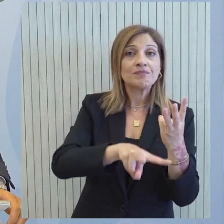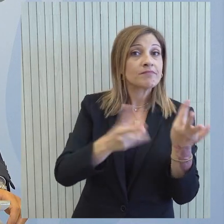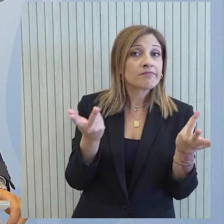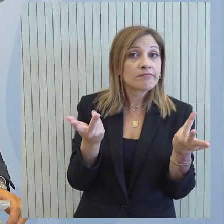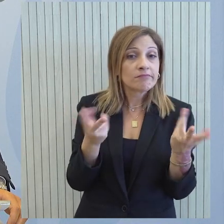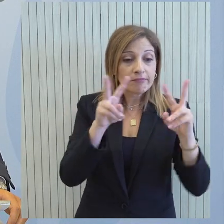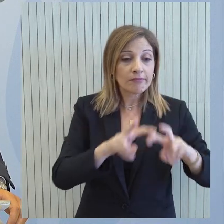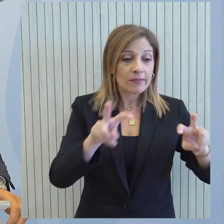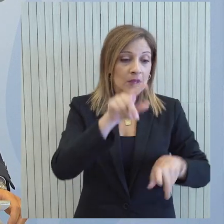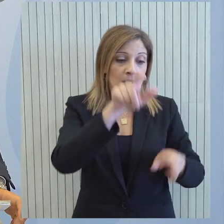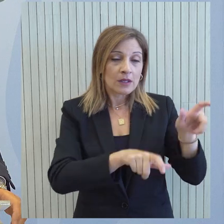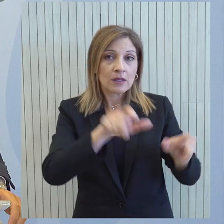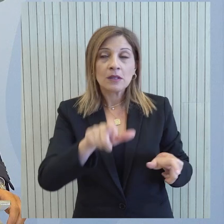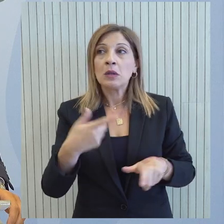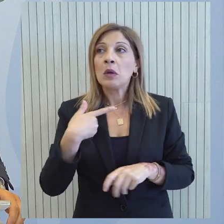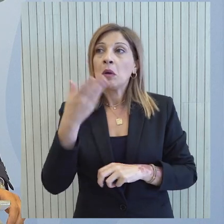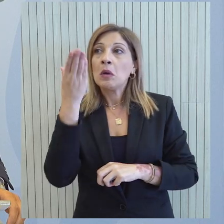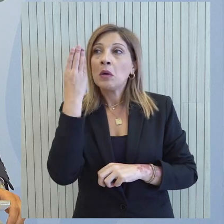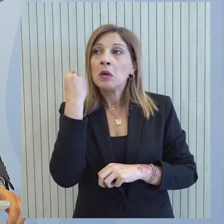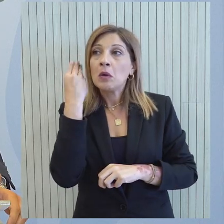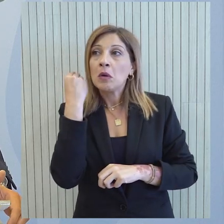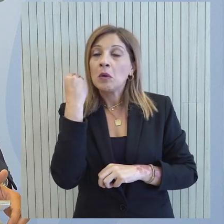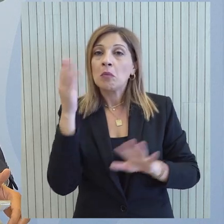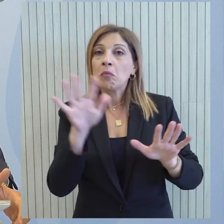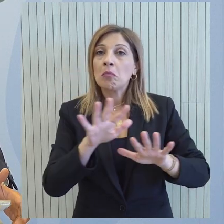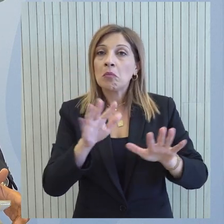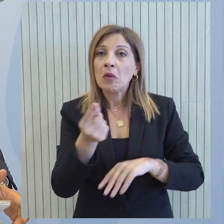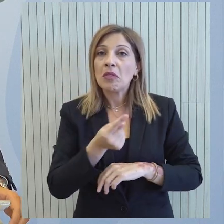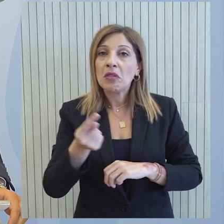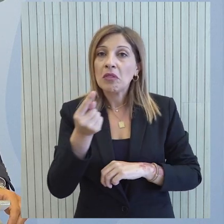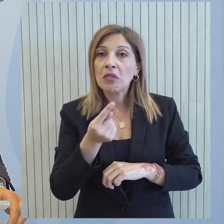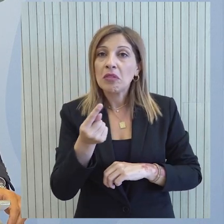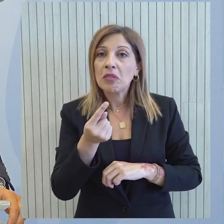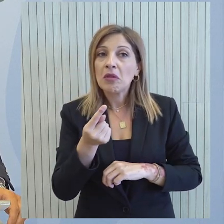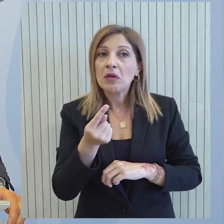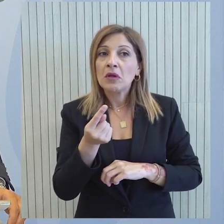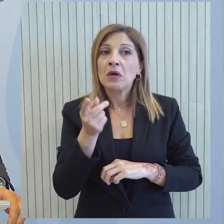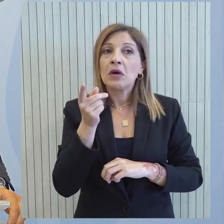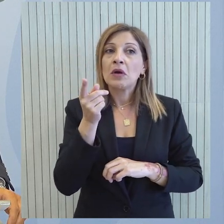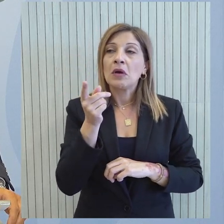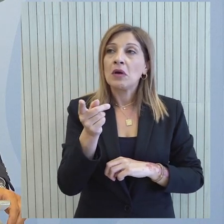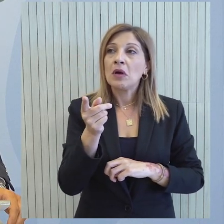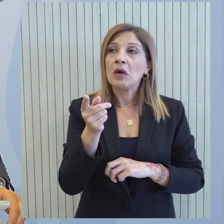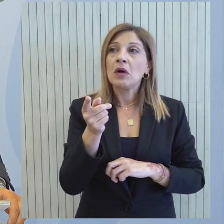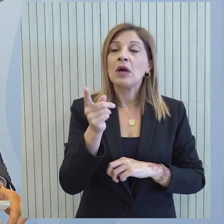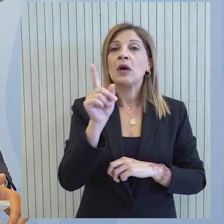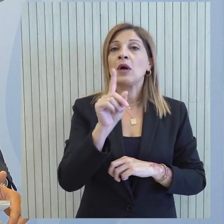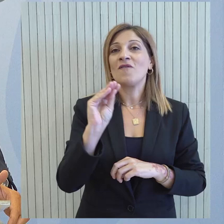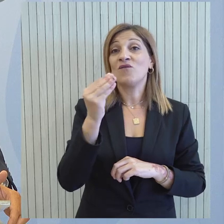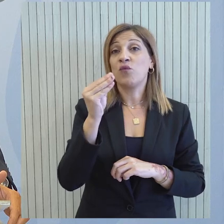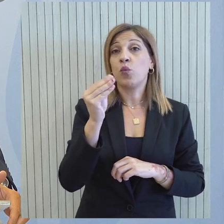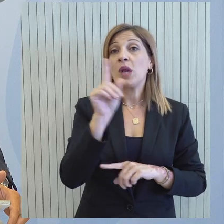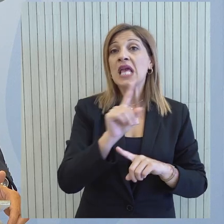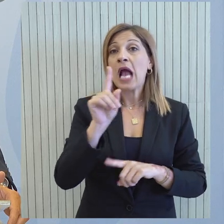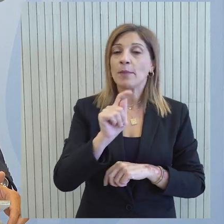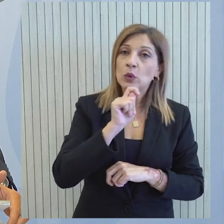Εξ όσων γνωρίζω, τουλάχιστον από ρεποστάς του τηλεοπτικού στάθμου των οποίων προσωπείτε, πρόκειται για καταγγελία από